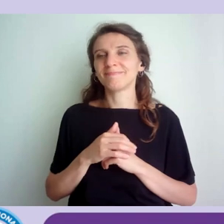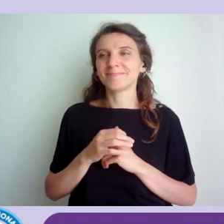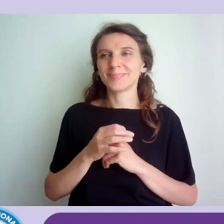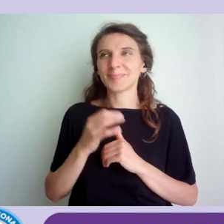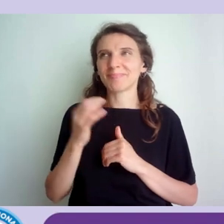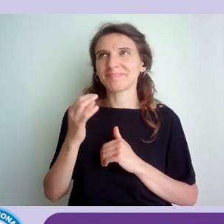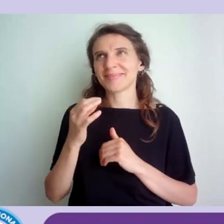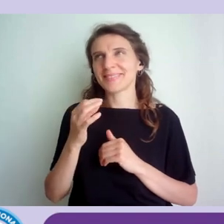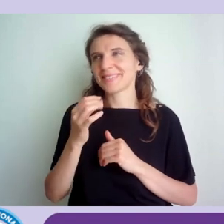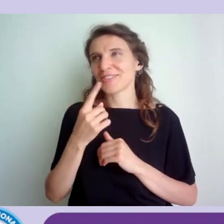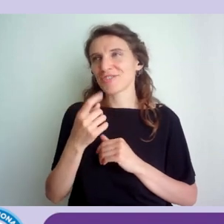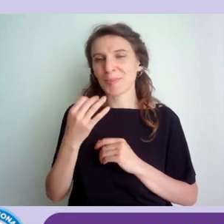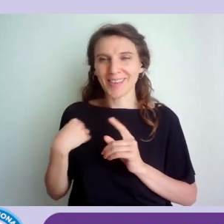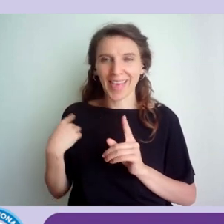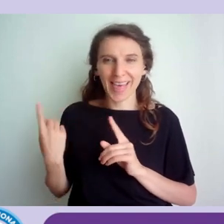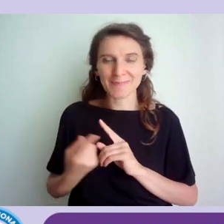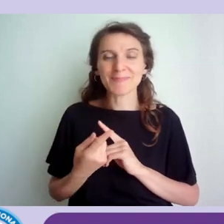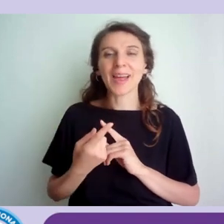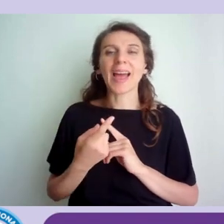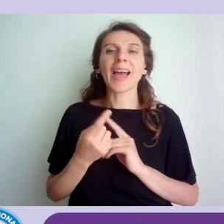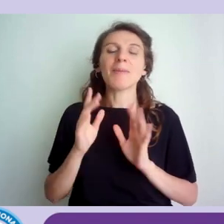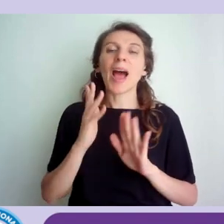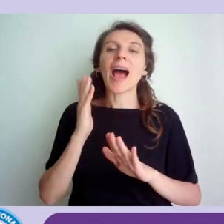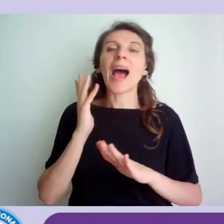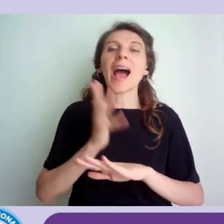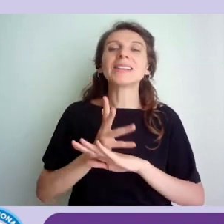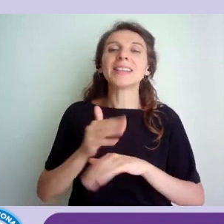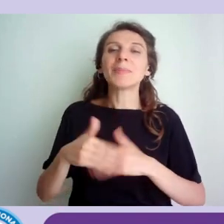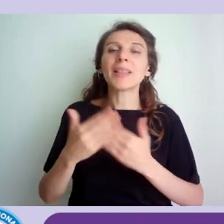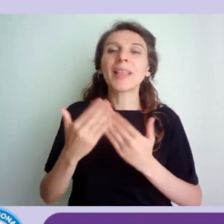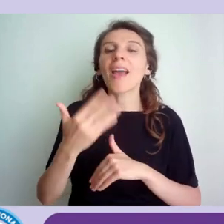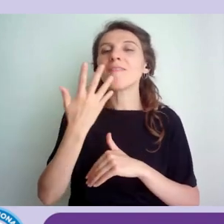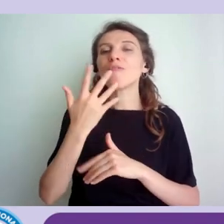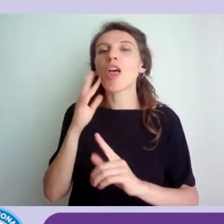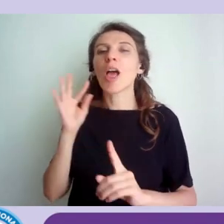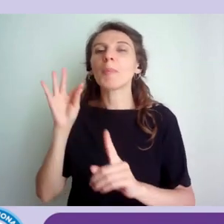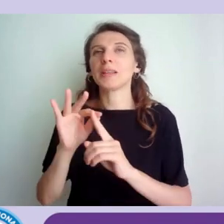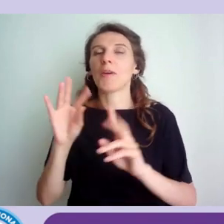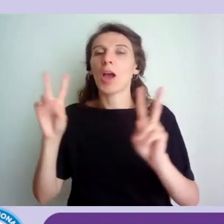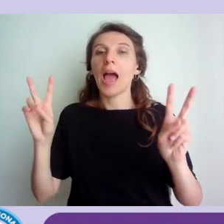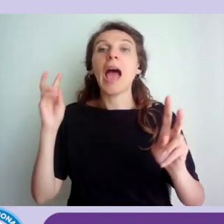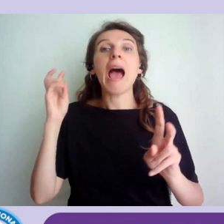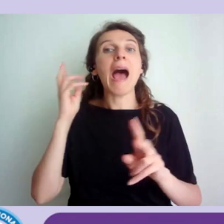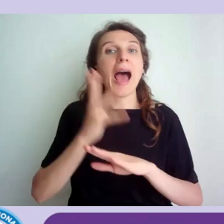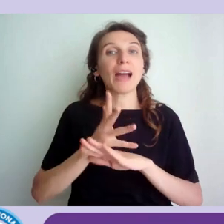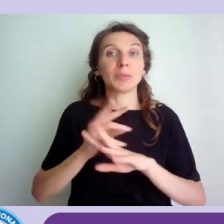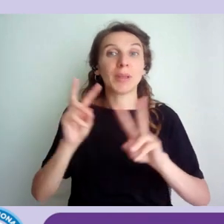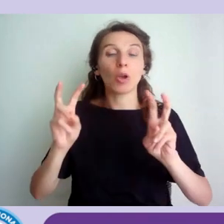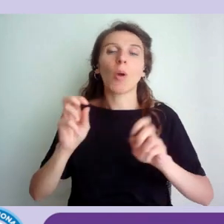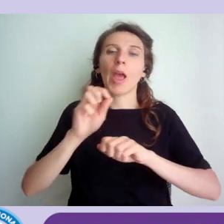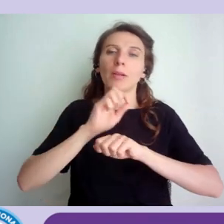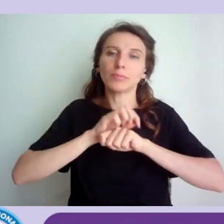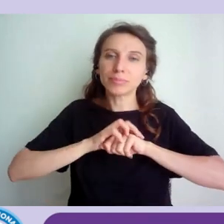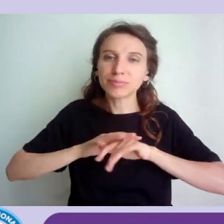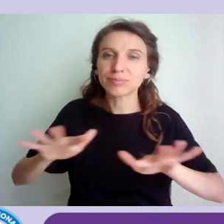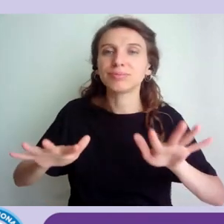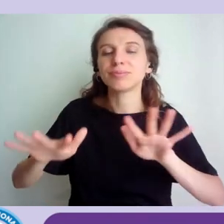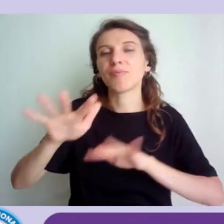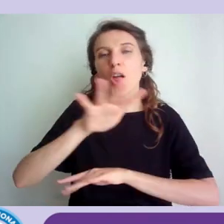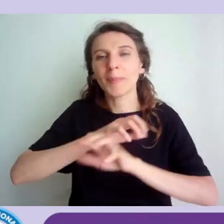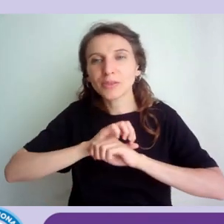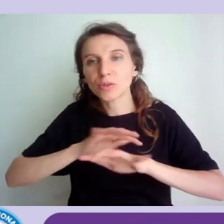eh oltre che di parlare di accessibilità di condividere eh strategie di di creare